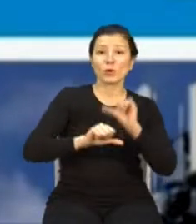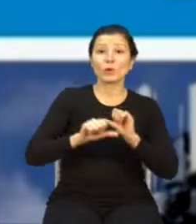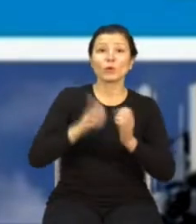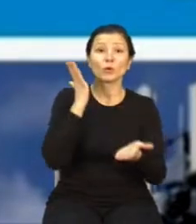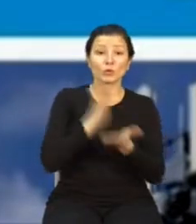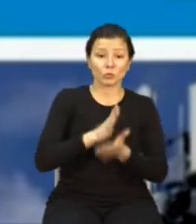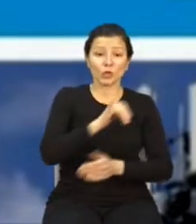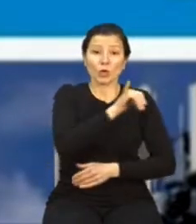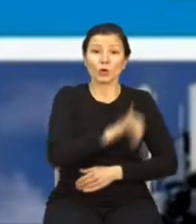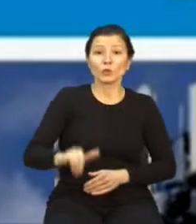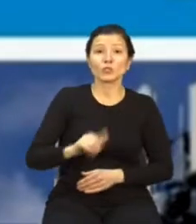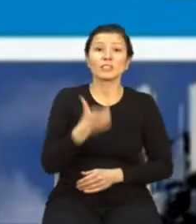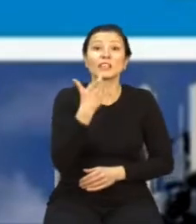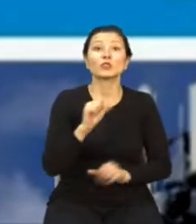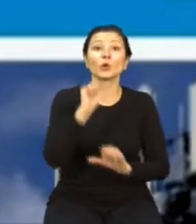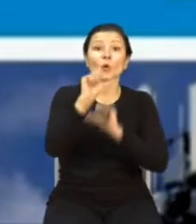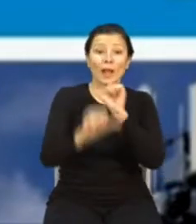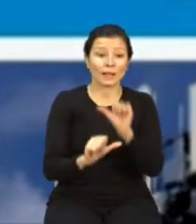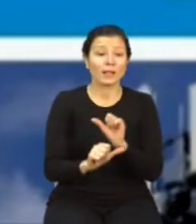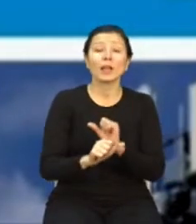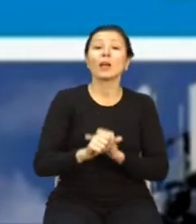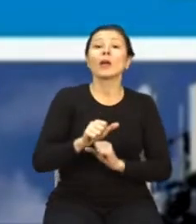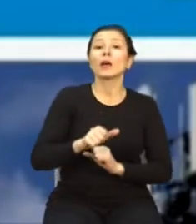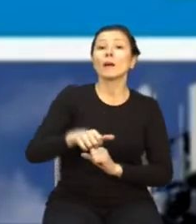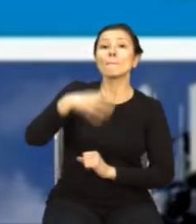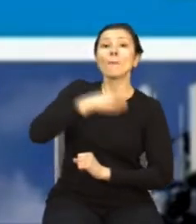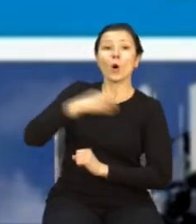stulecie członkostwa Polski w ITU.